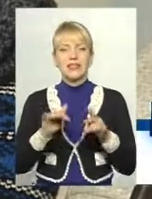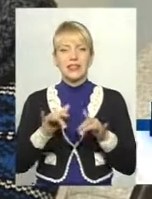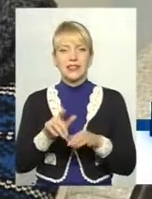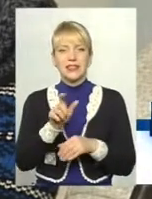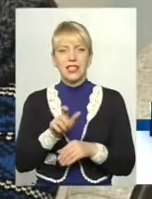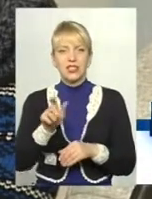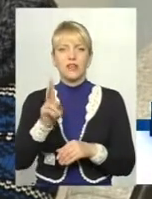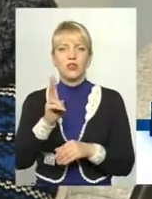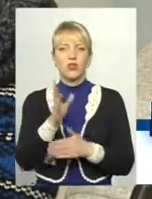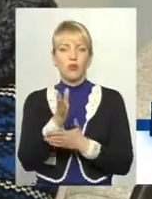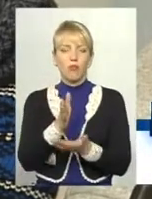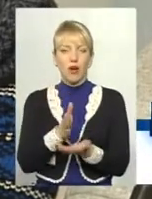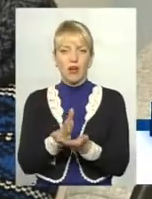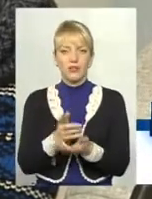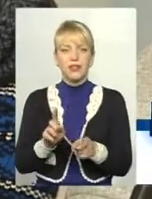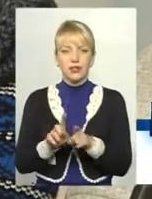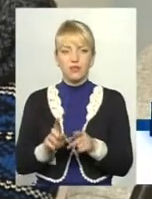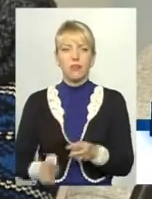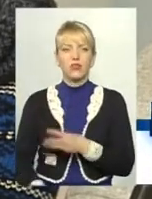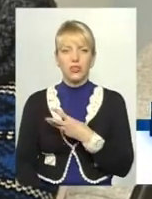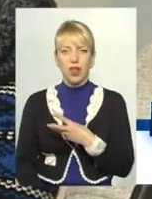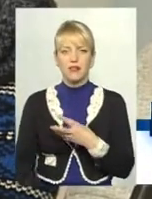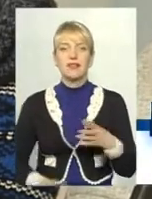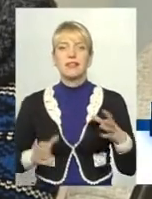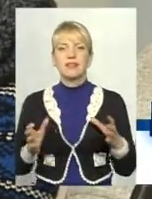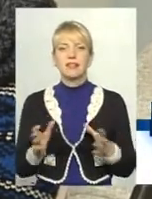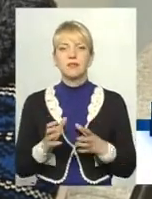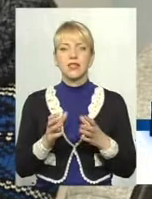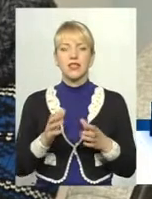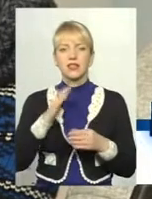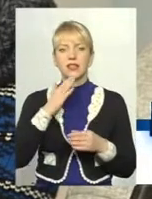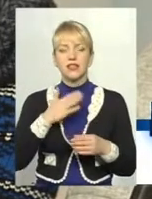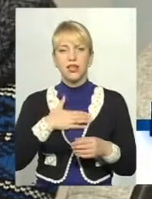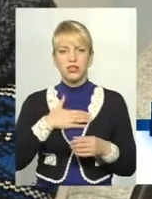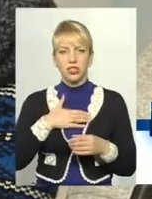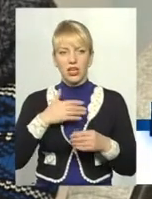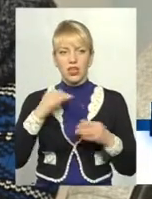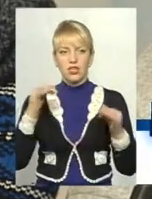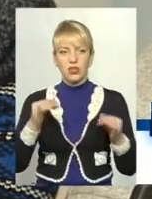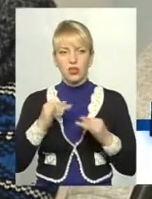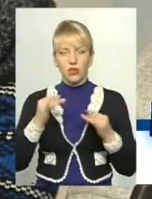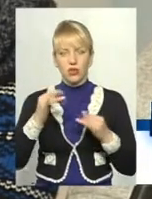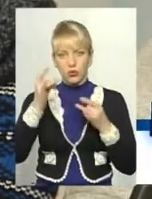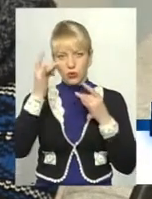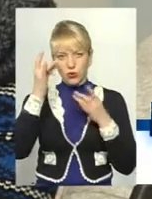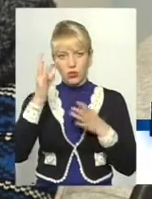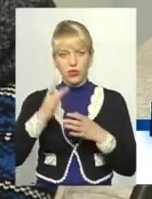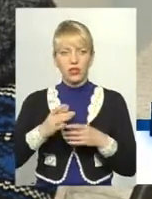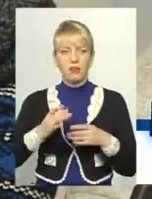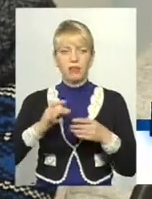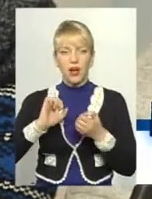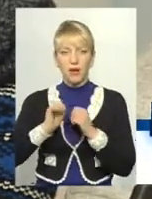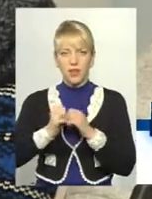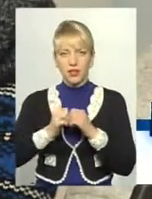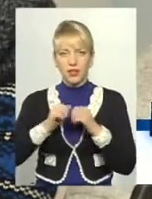мають все-таки бажання зберегти наші історико-культурні